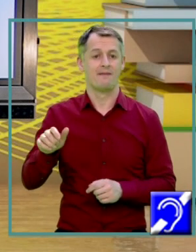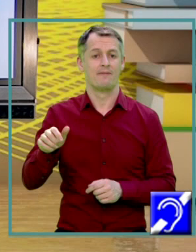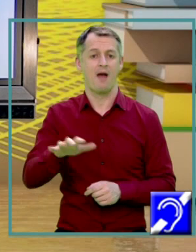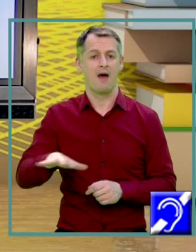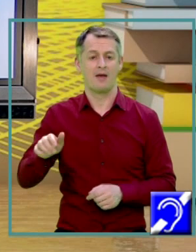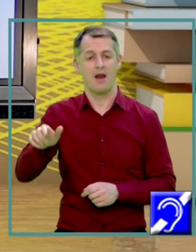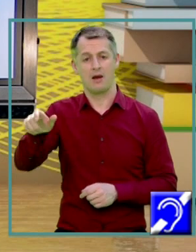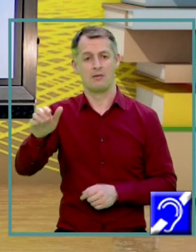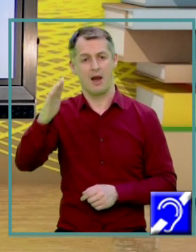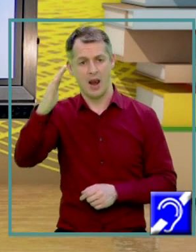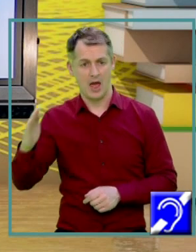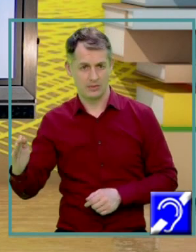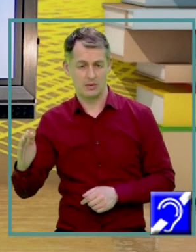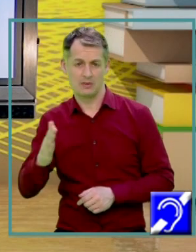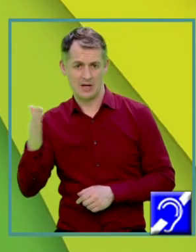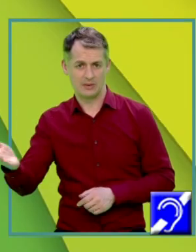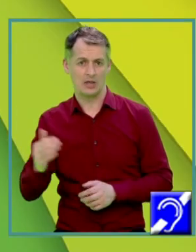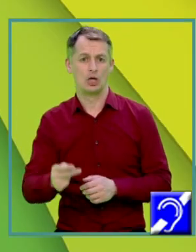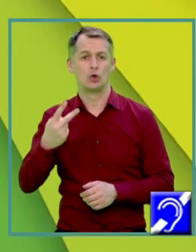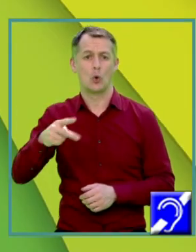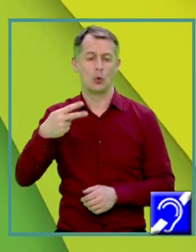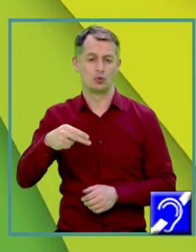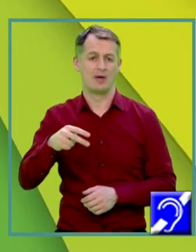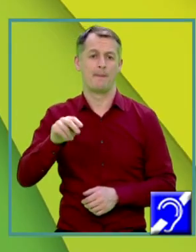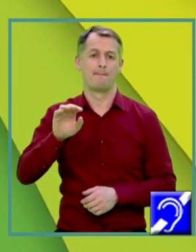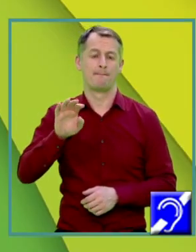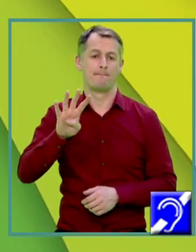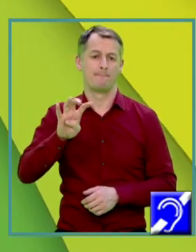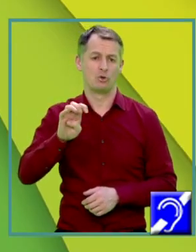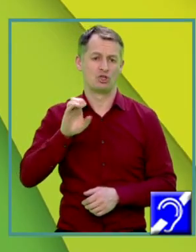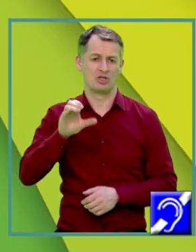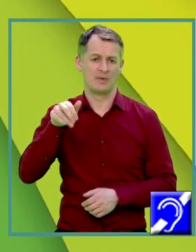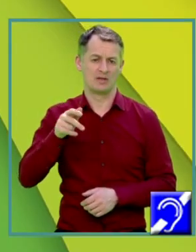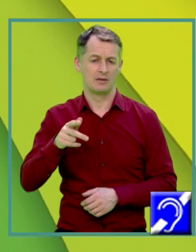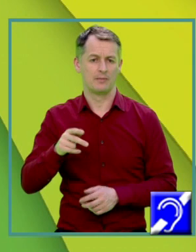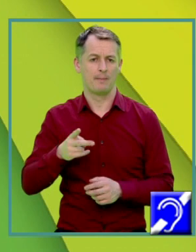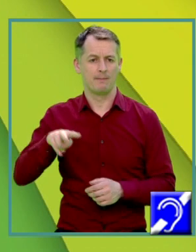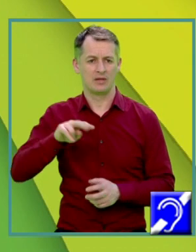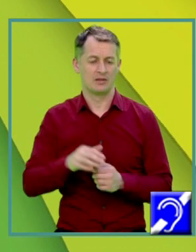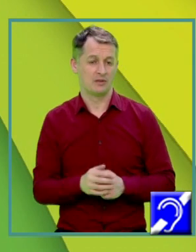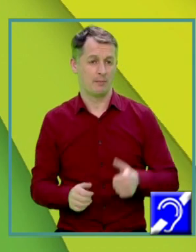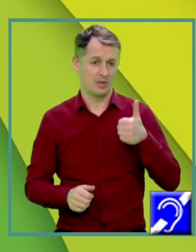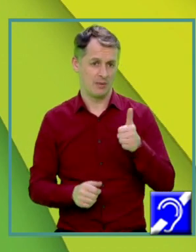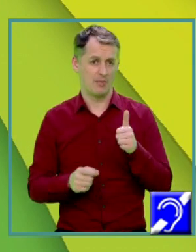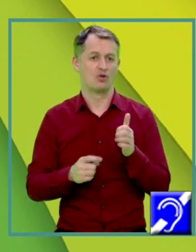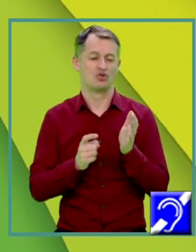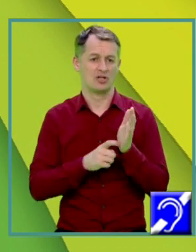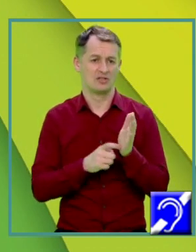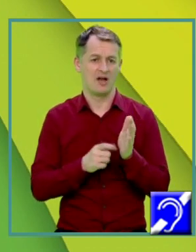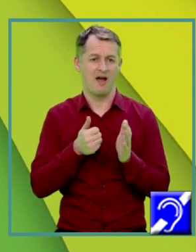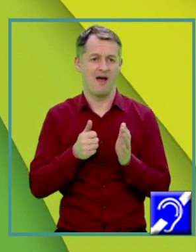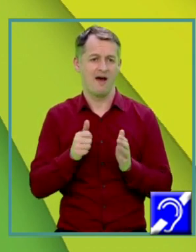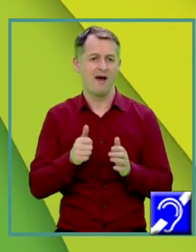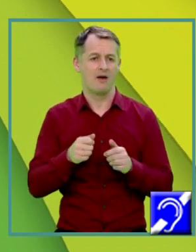cm pătrați Avem iarăși două cerințe Prima cerință area totală a piramidei este